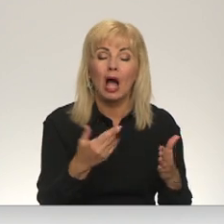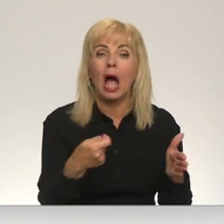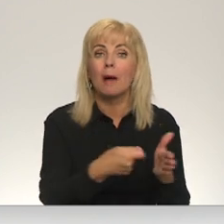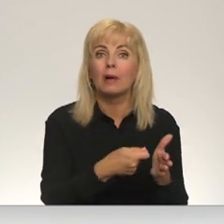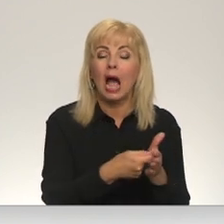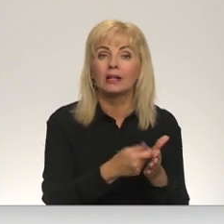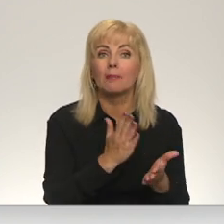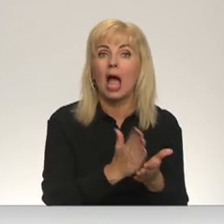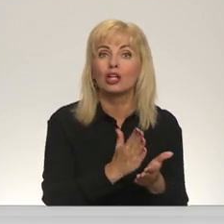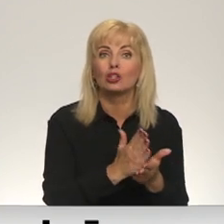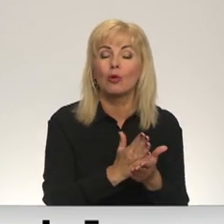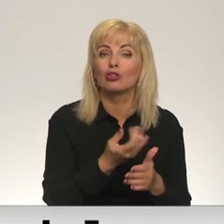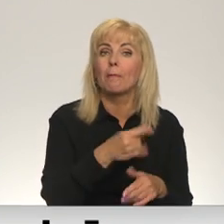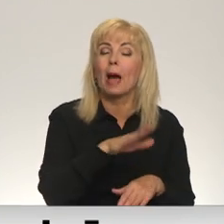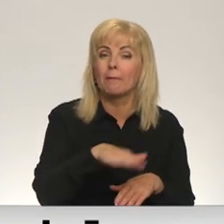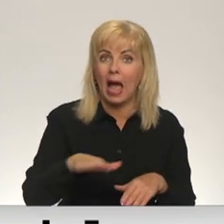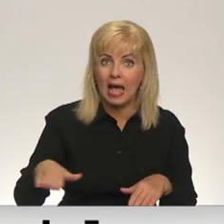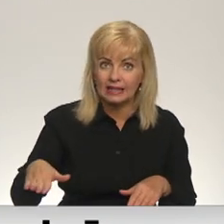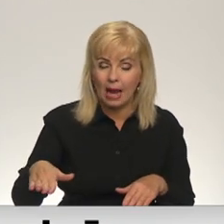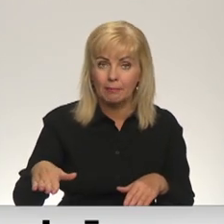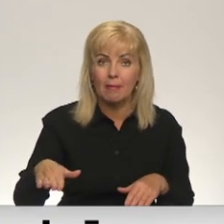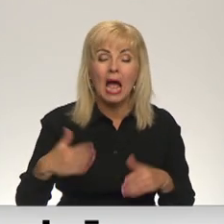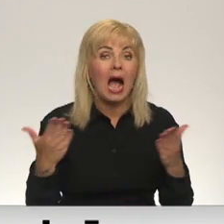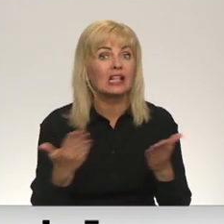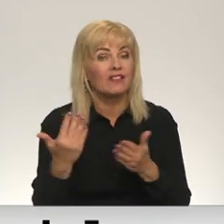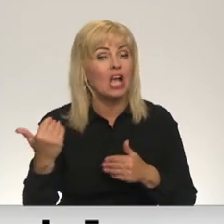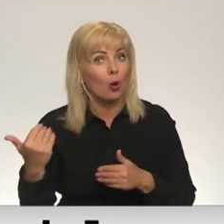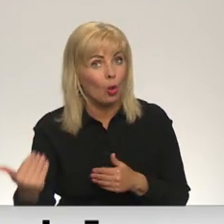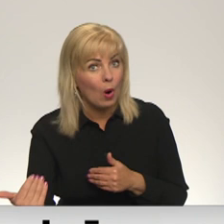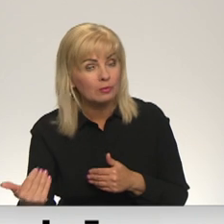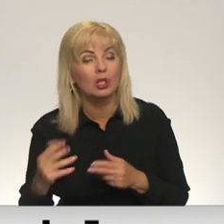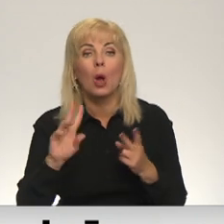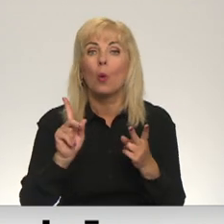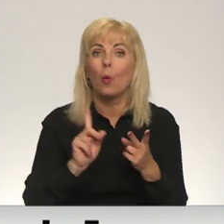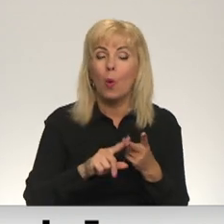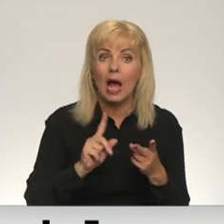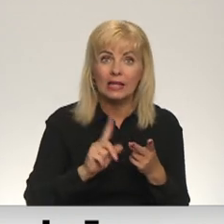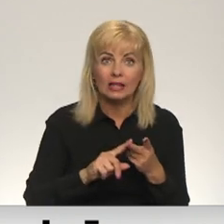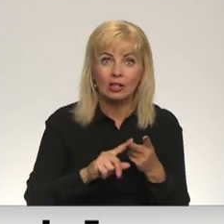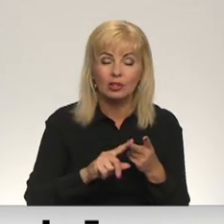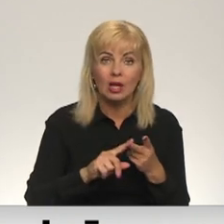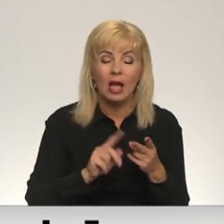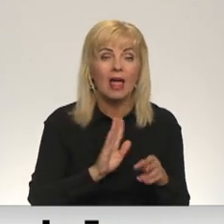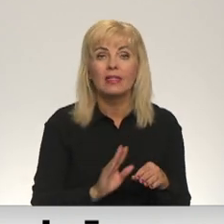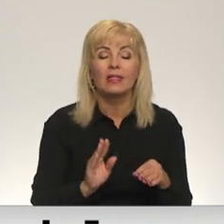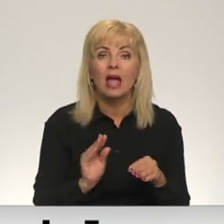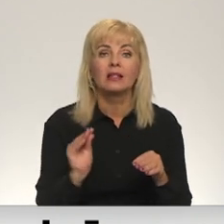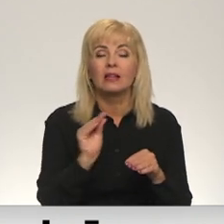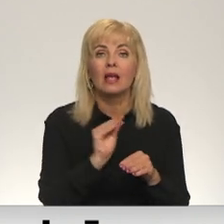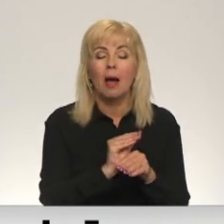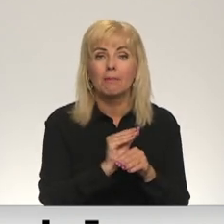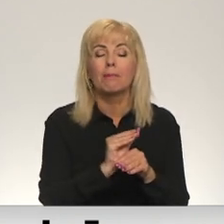esošajām personam, ja par bērniem atvieglojums. Un otrais neatliekamā minimuma